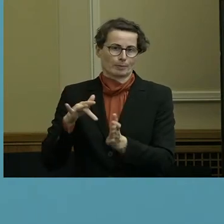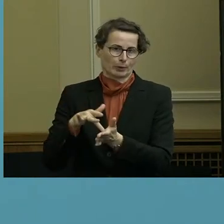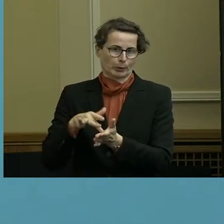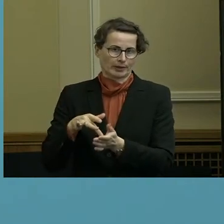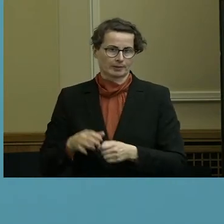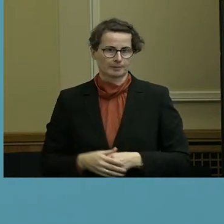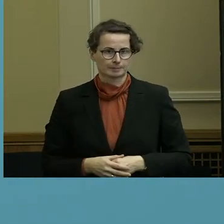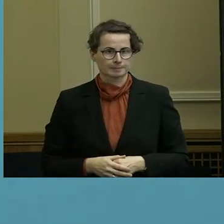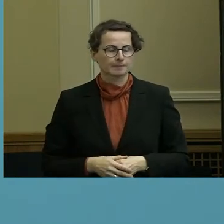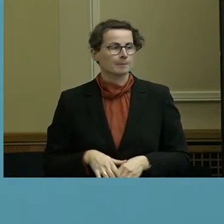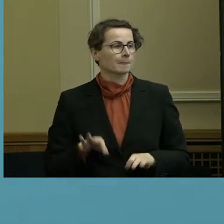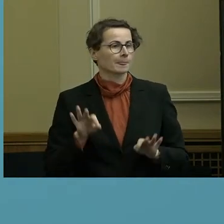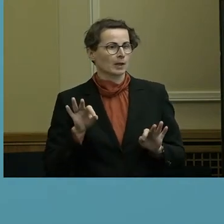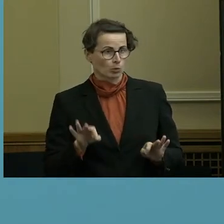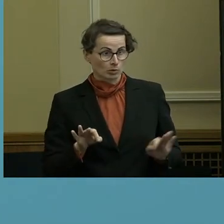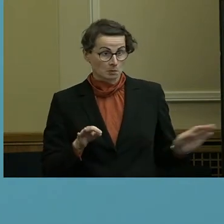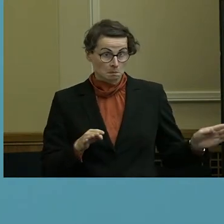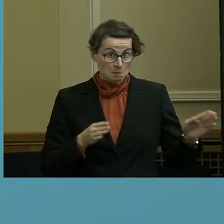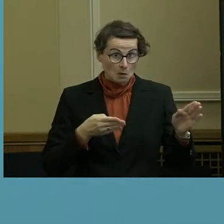Gibt es weitere Fragen?